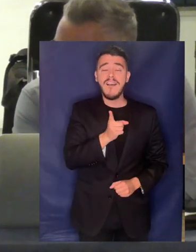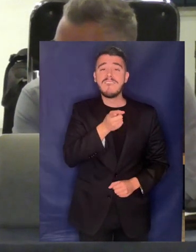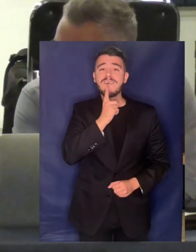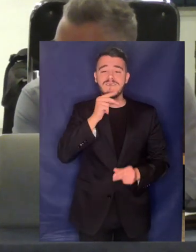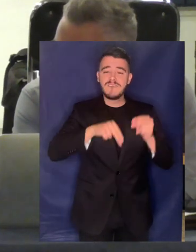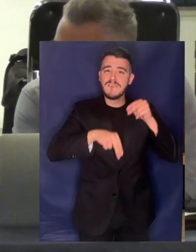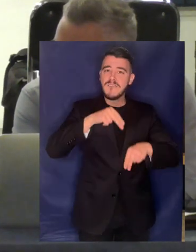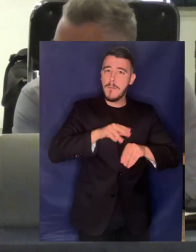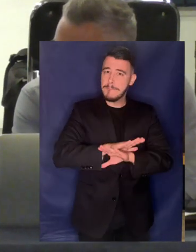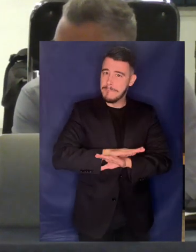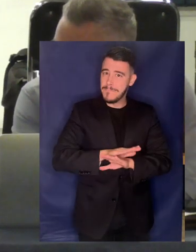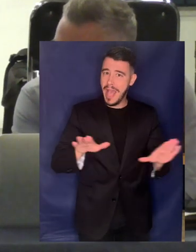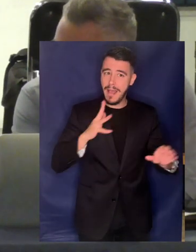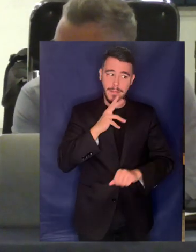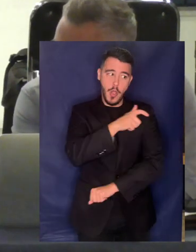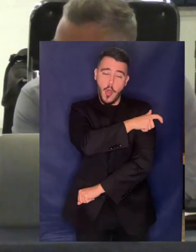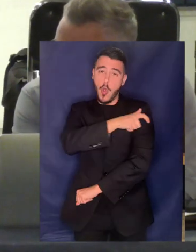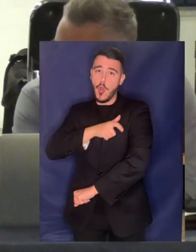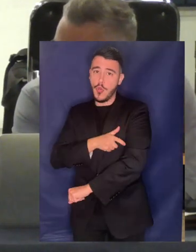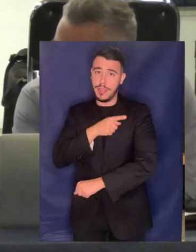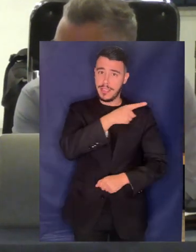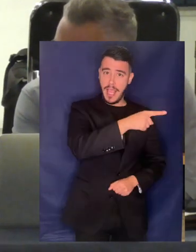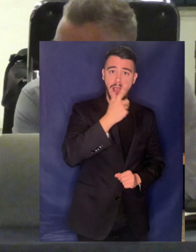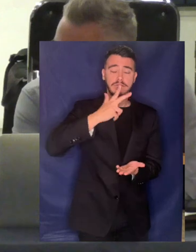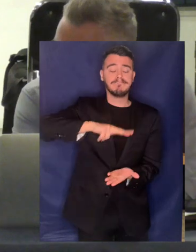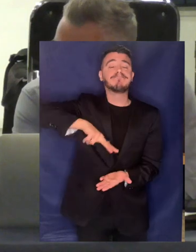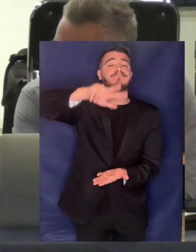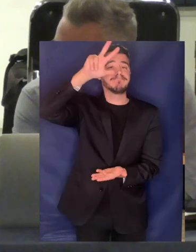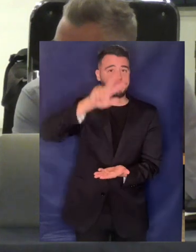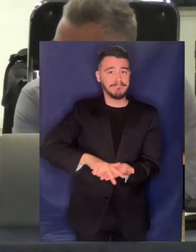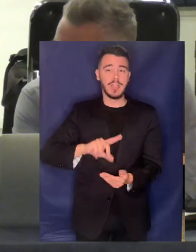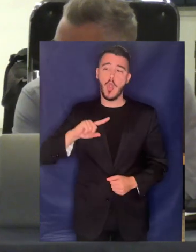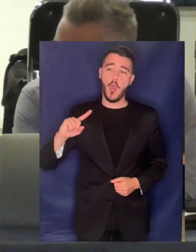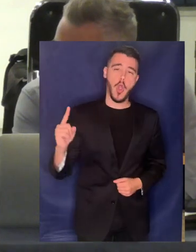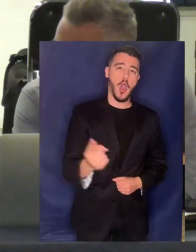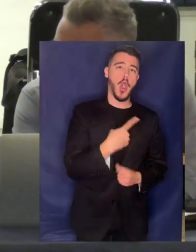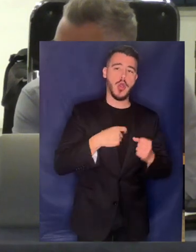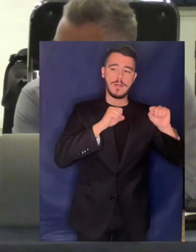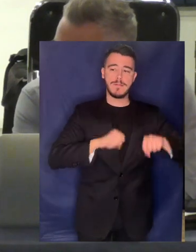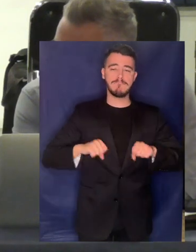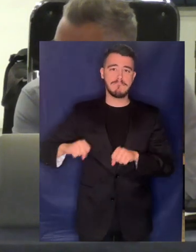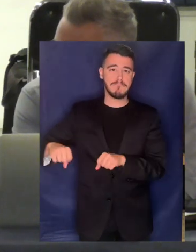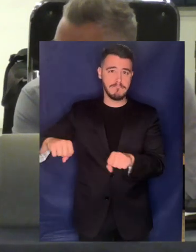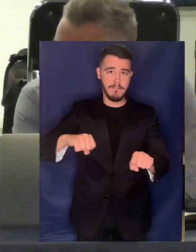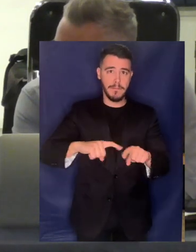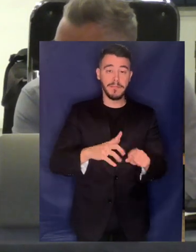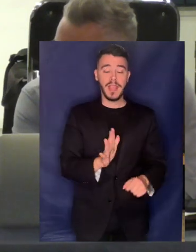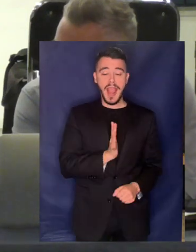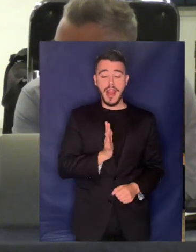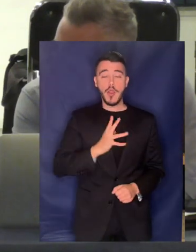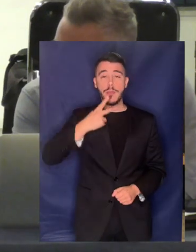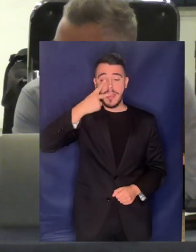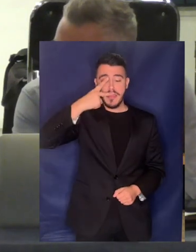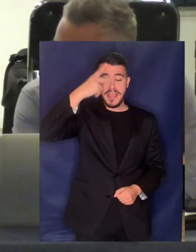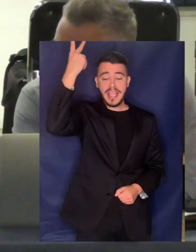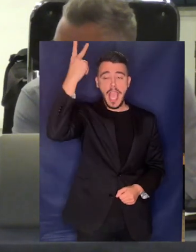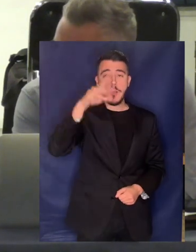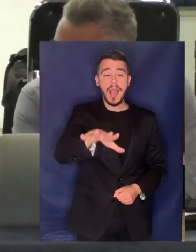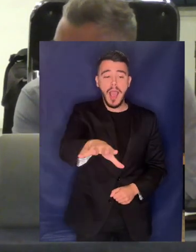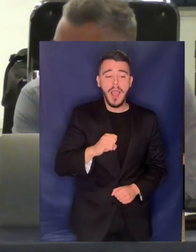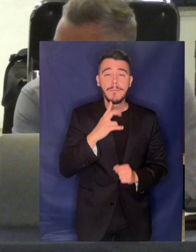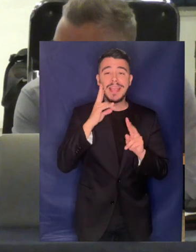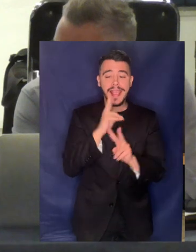Συνέλευσης των Ηνωμένων Εθνών επιβεβαίωσε ομόφωνα ότι το ανθρώπινο δικαίωμα στο ασφαλές πόσιμο νερό και στην υγιεινή